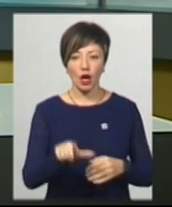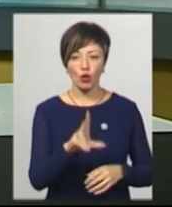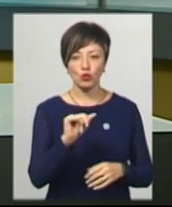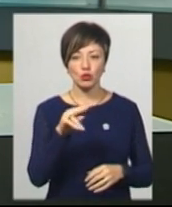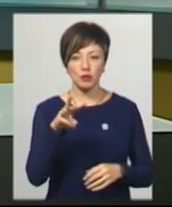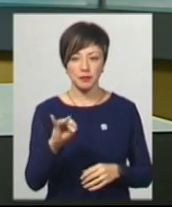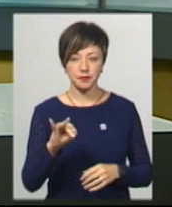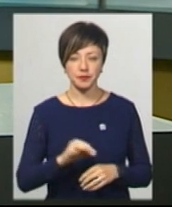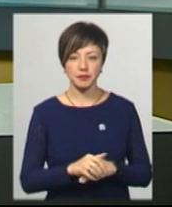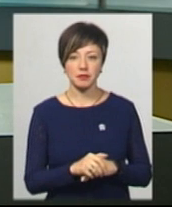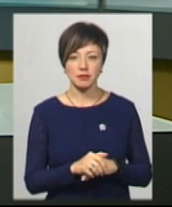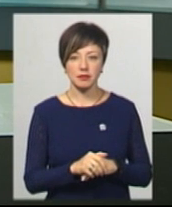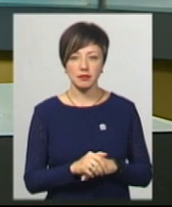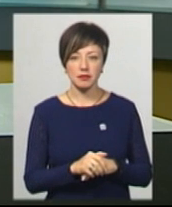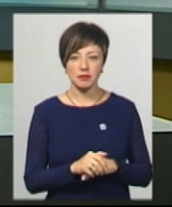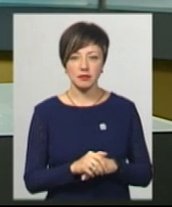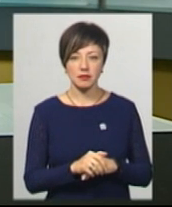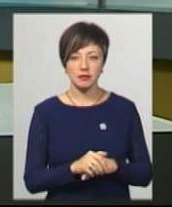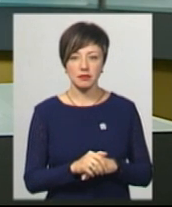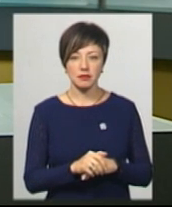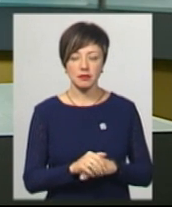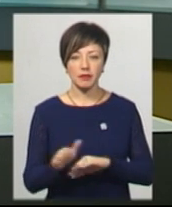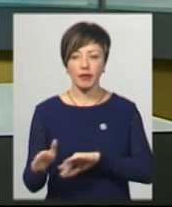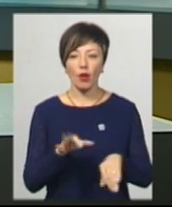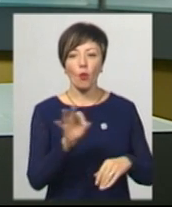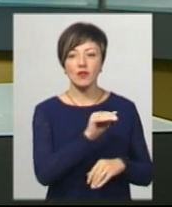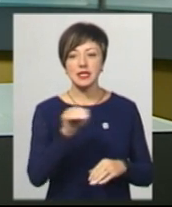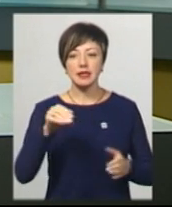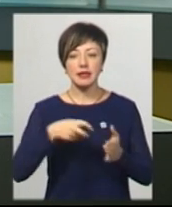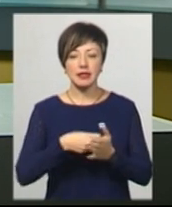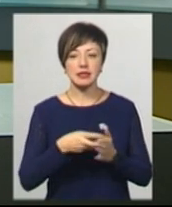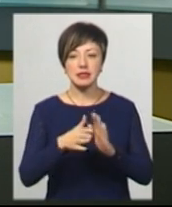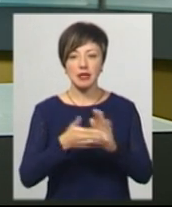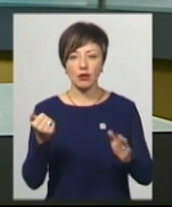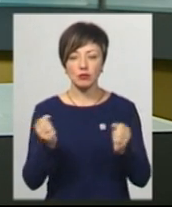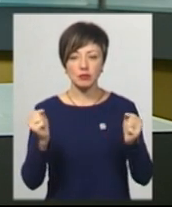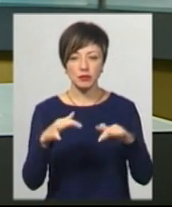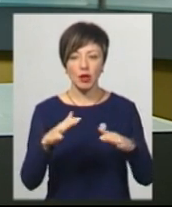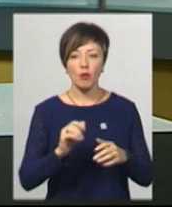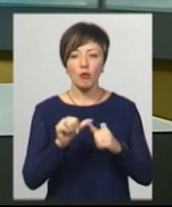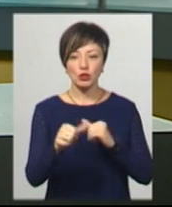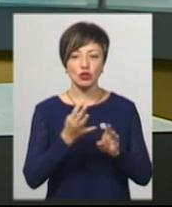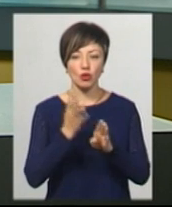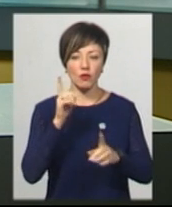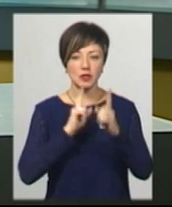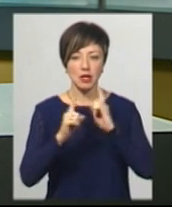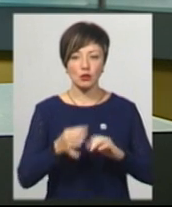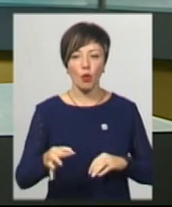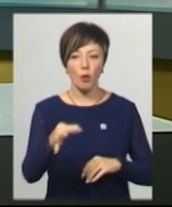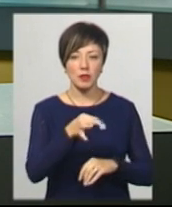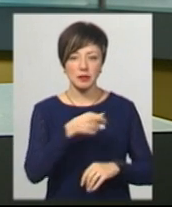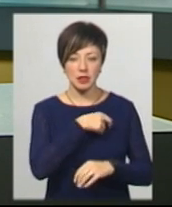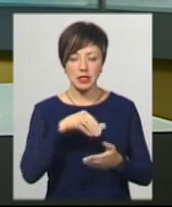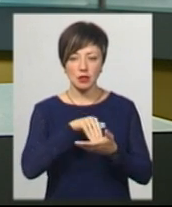Одарка Оліфер. Офіційний лист із закликом скликати позачергову сесію облради зареєстрували